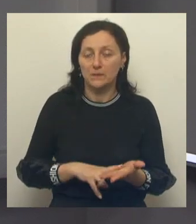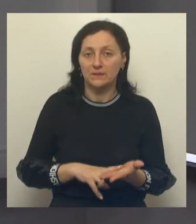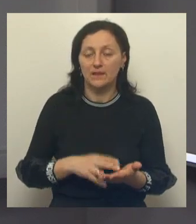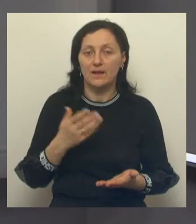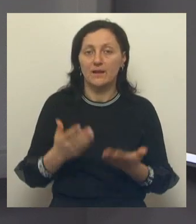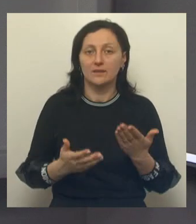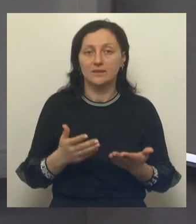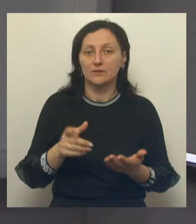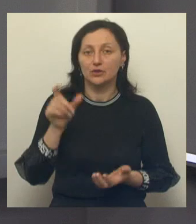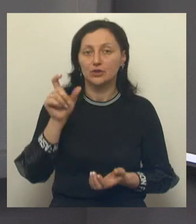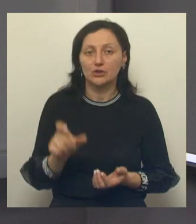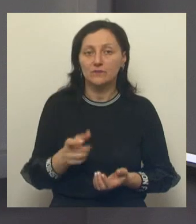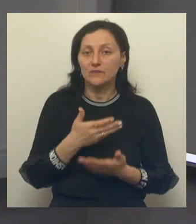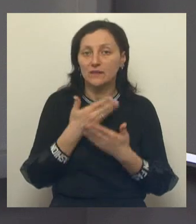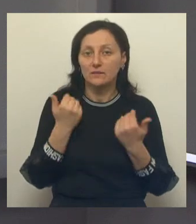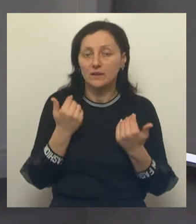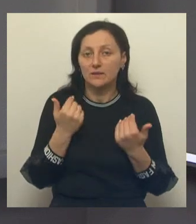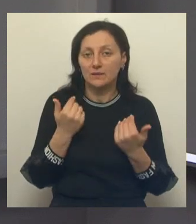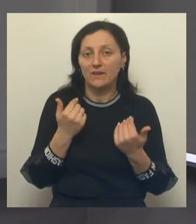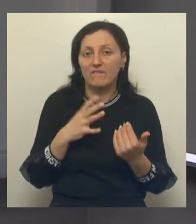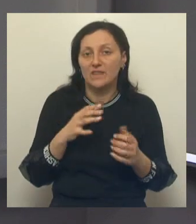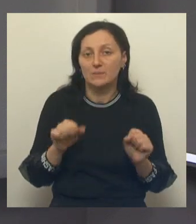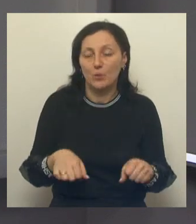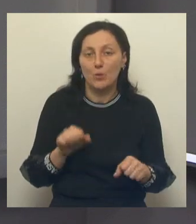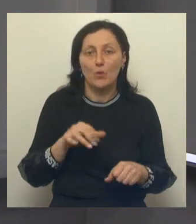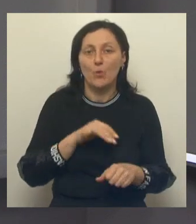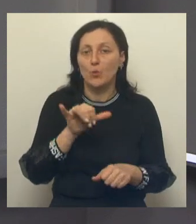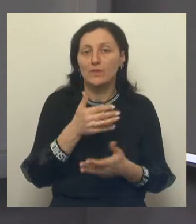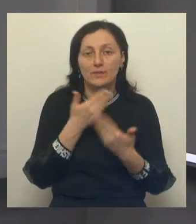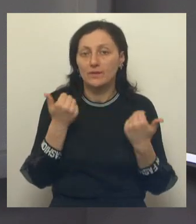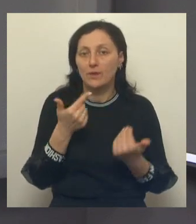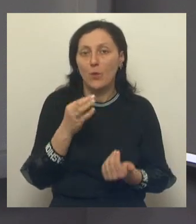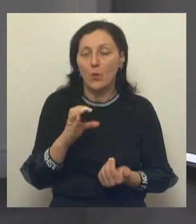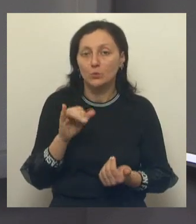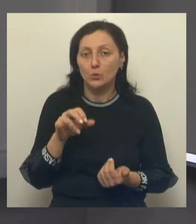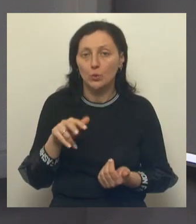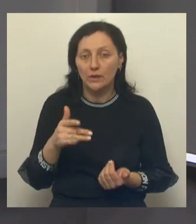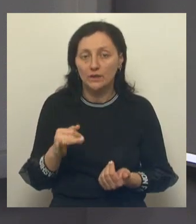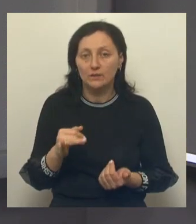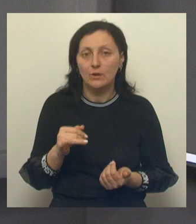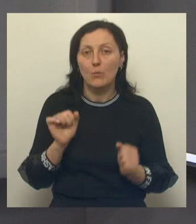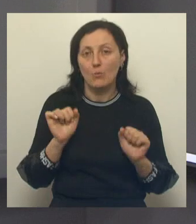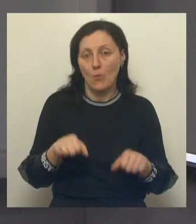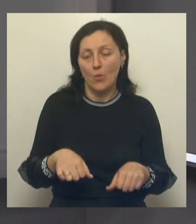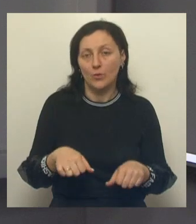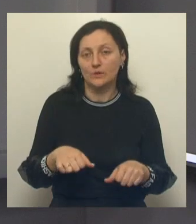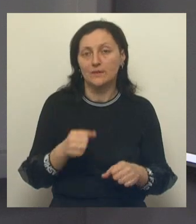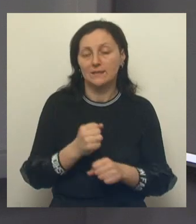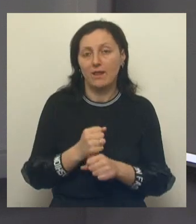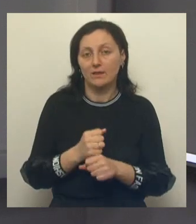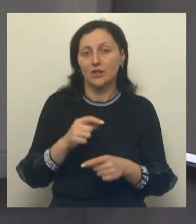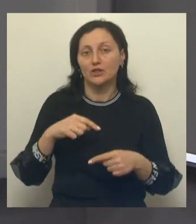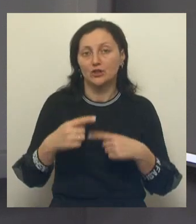у человека нет технической возможности, может быть, не зарегистрирован на государственных услугах, они могут это сделать